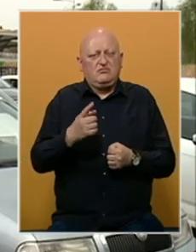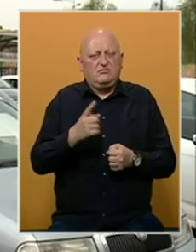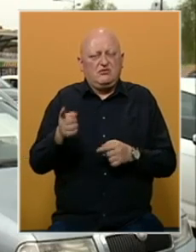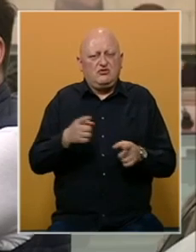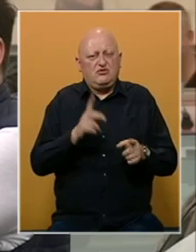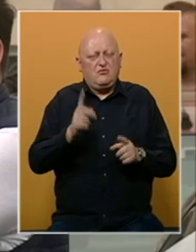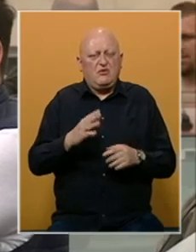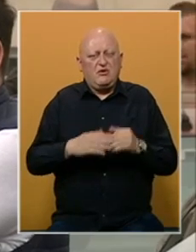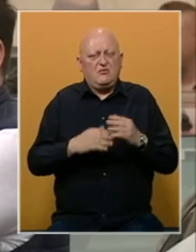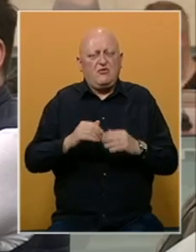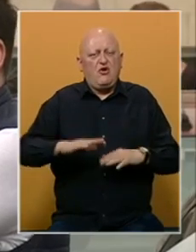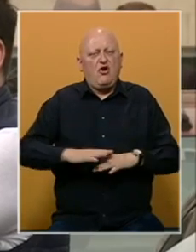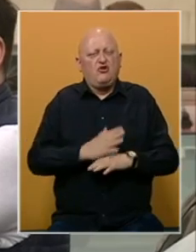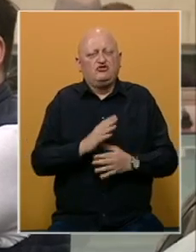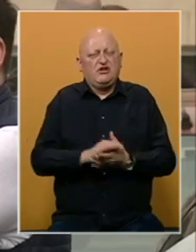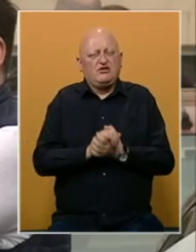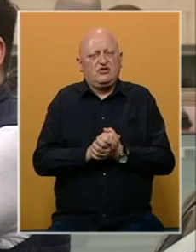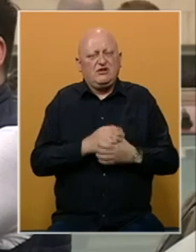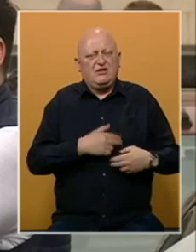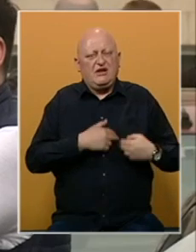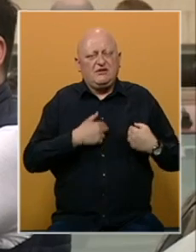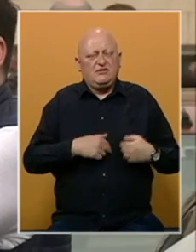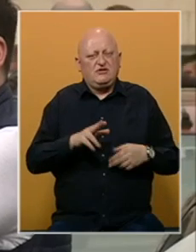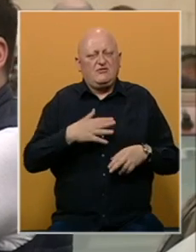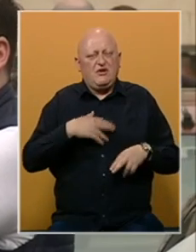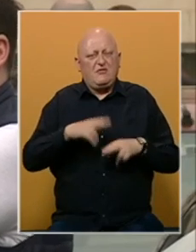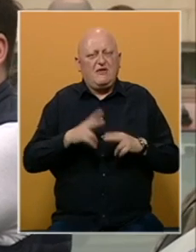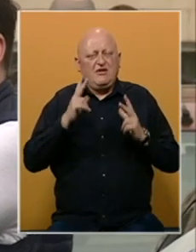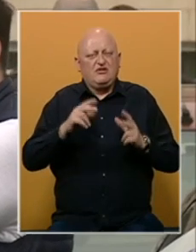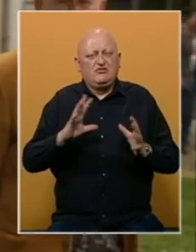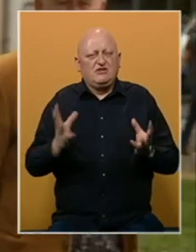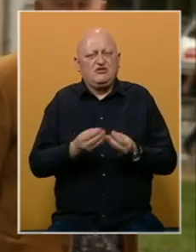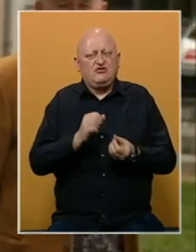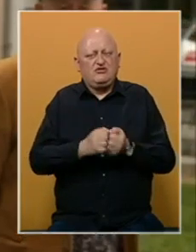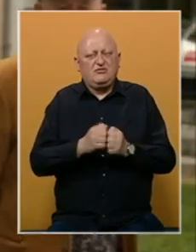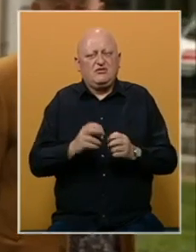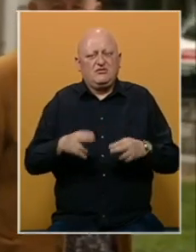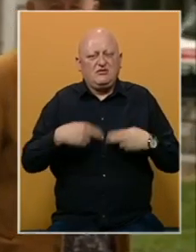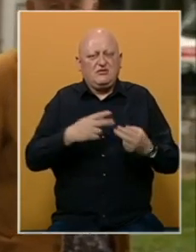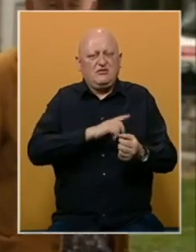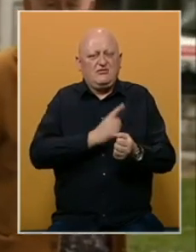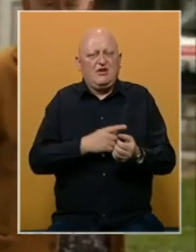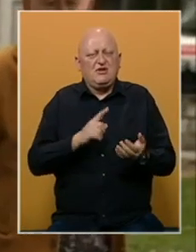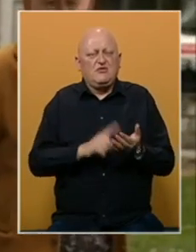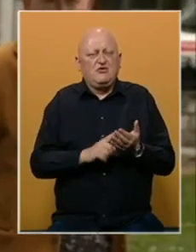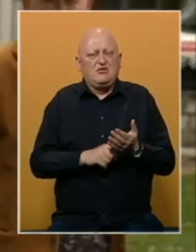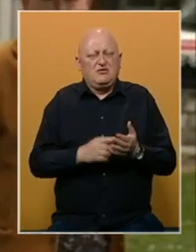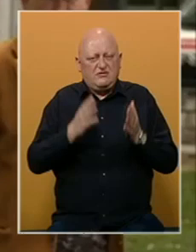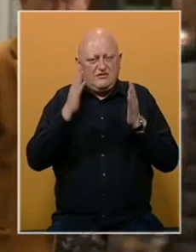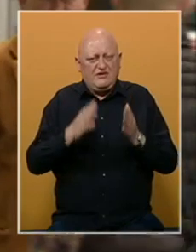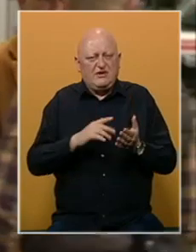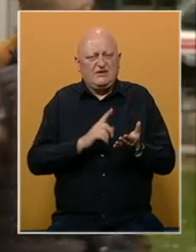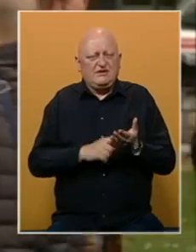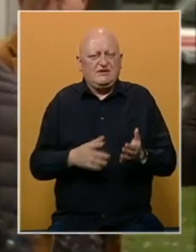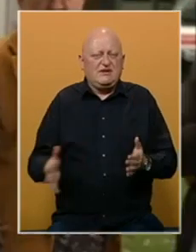druge moramo graditi osjećaj solidarnosti i svoja prava tražiti kroz zajedničku borbu. Da vratimo snagu sindikatu, da vratimo vjeru u